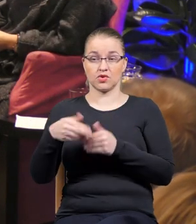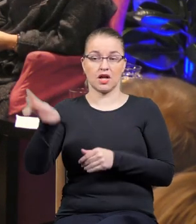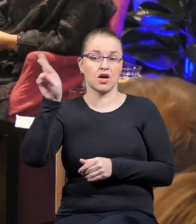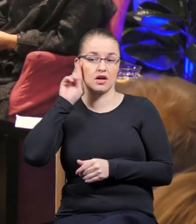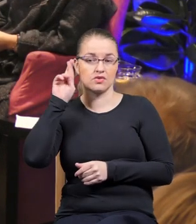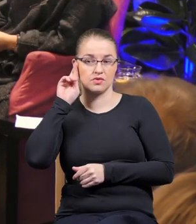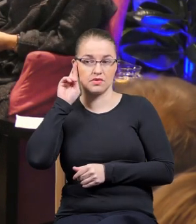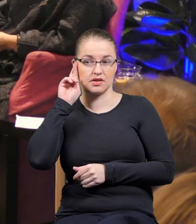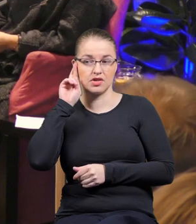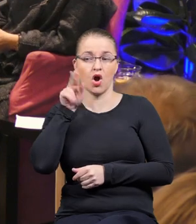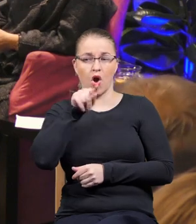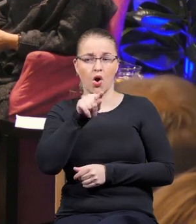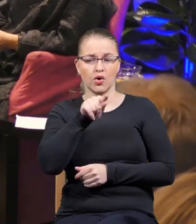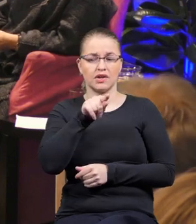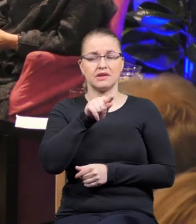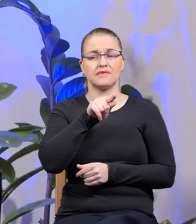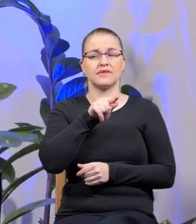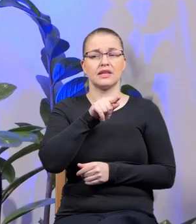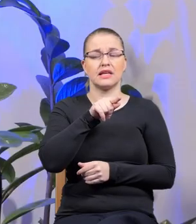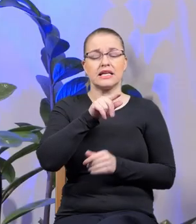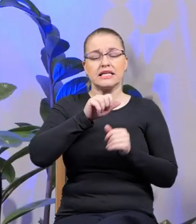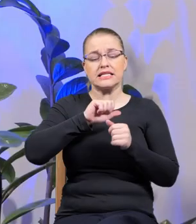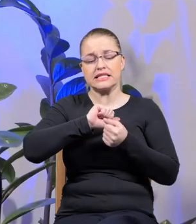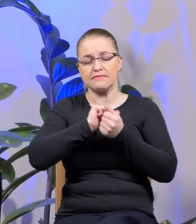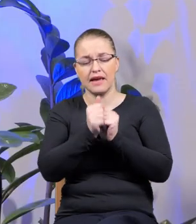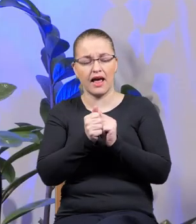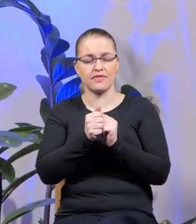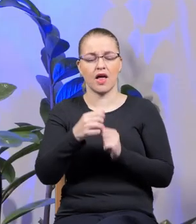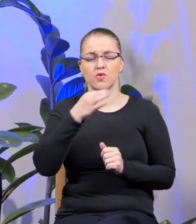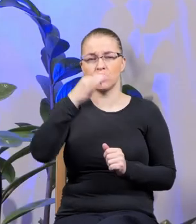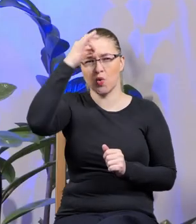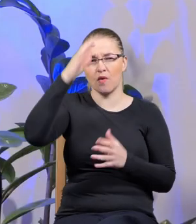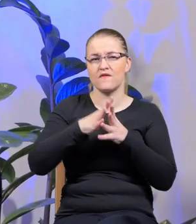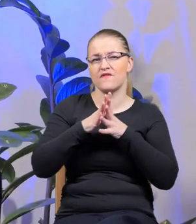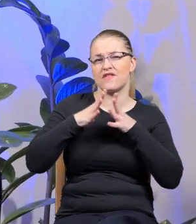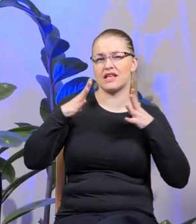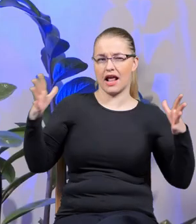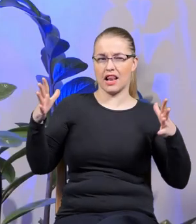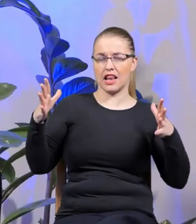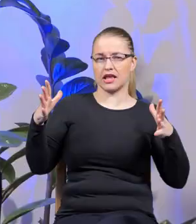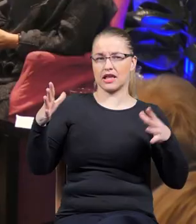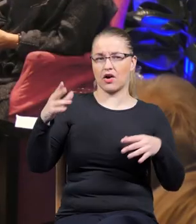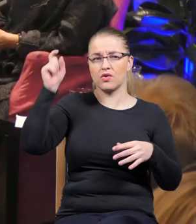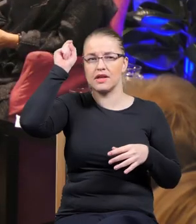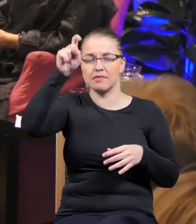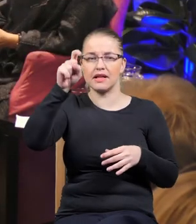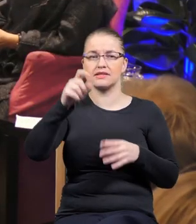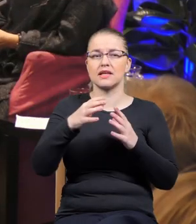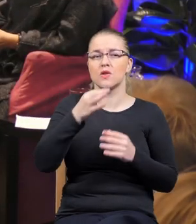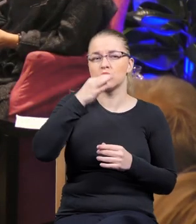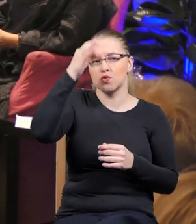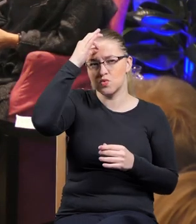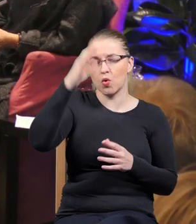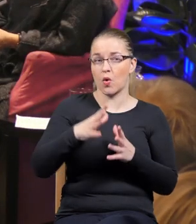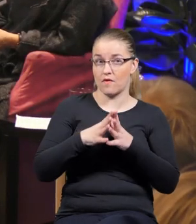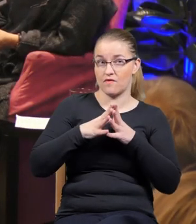oni też przeszli taką zmianę z ducha wielkoniemieckiego na ducha wielkohumanistycznego. przynajmniej